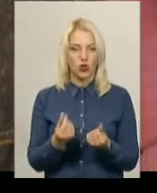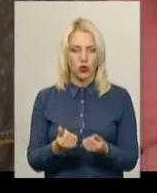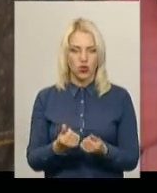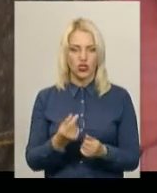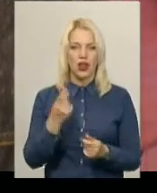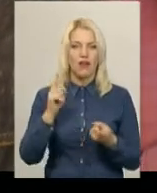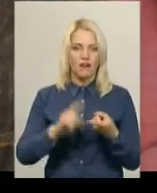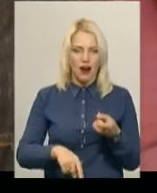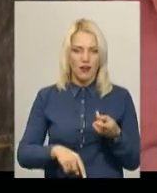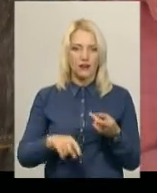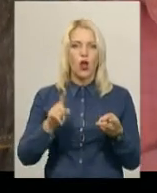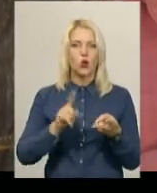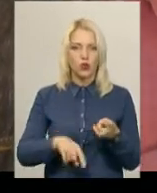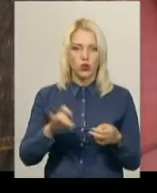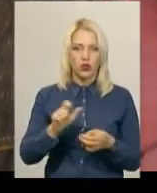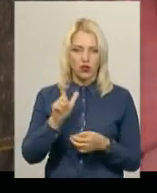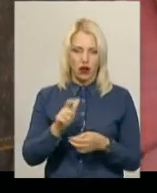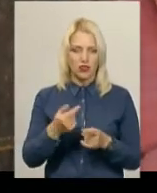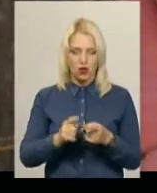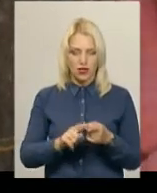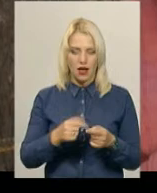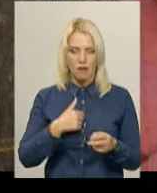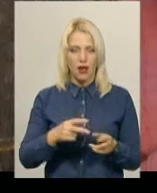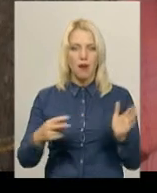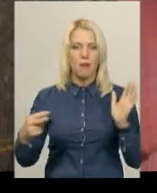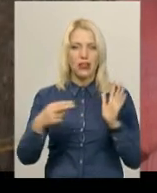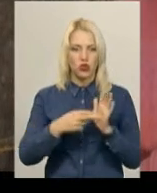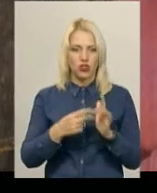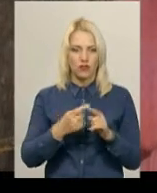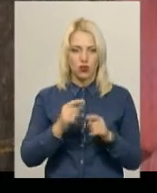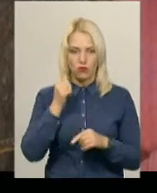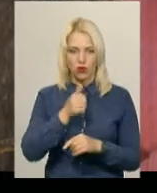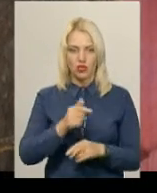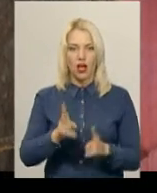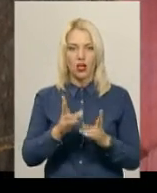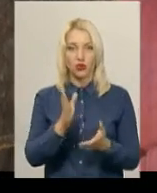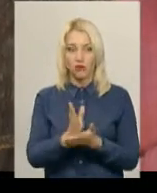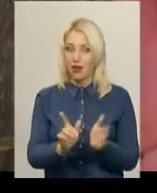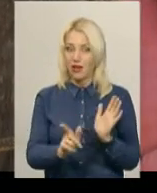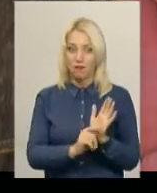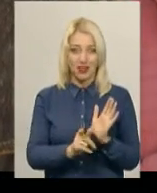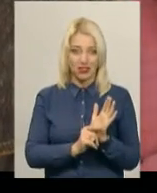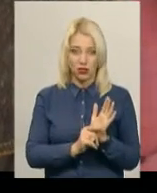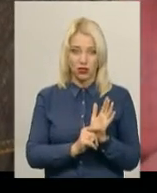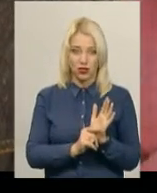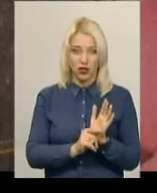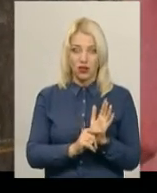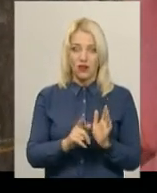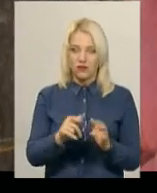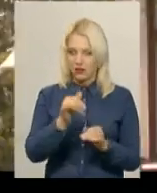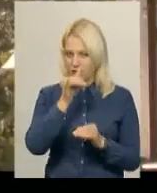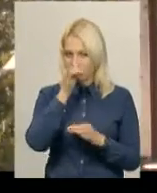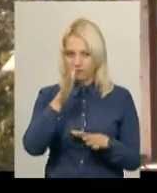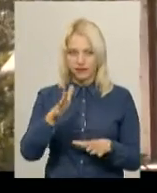раз, другий раз, оце ми підключили в цьому році. А хто має пенсію, він її всю життя не